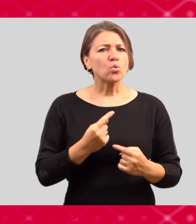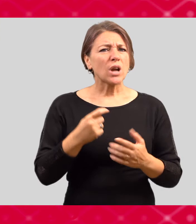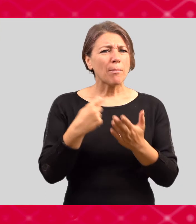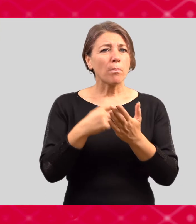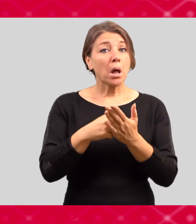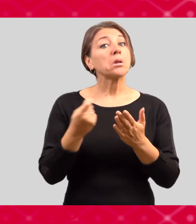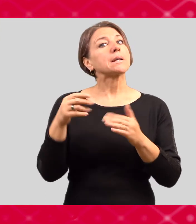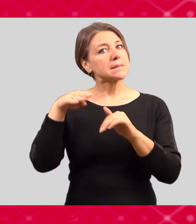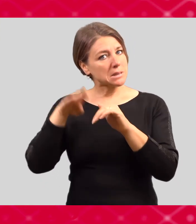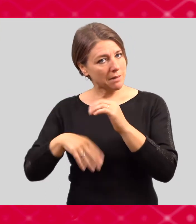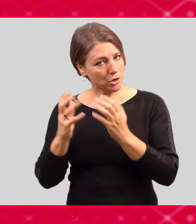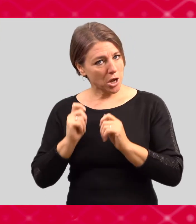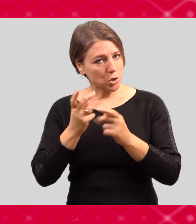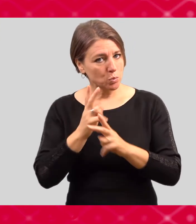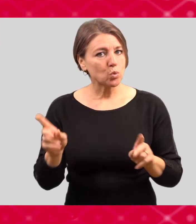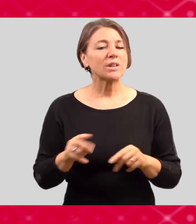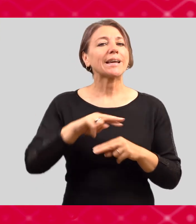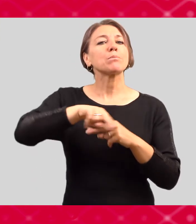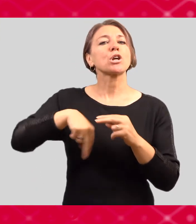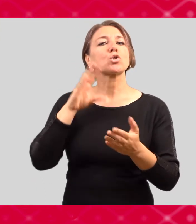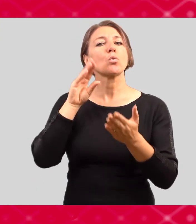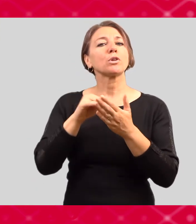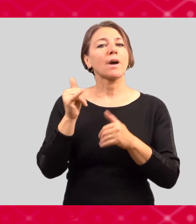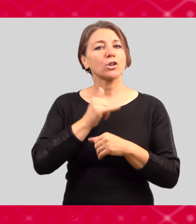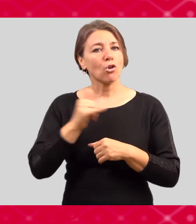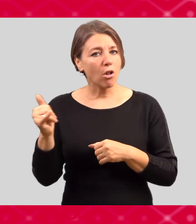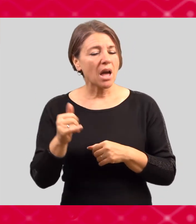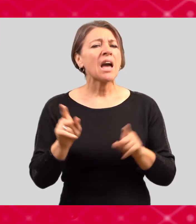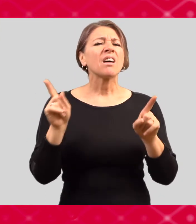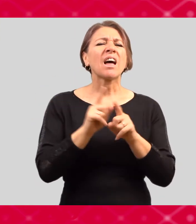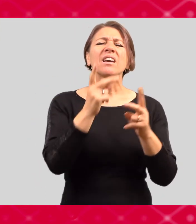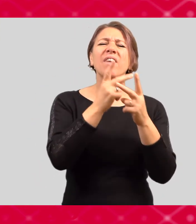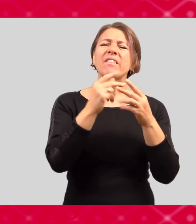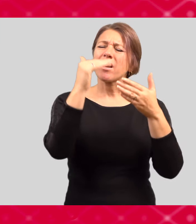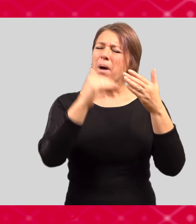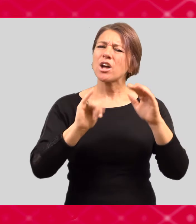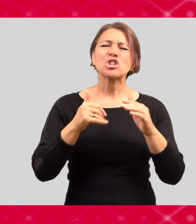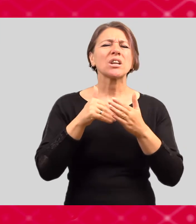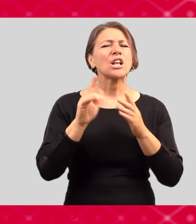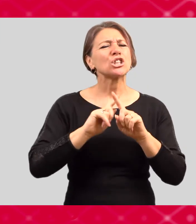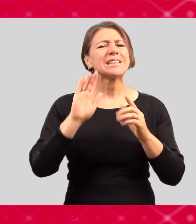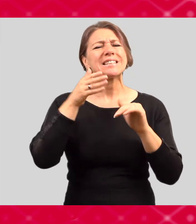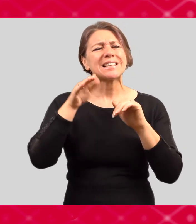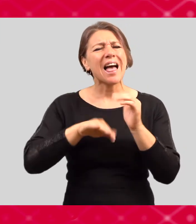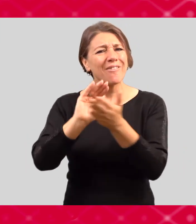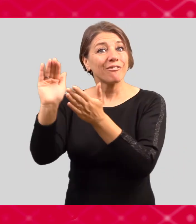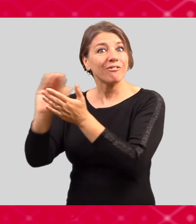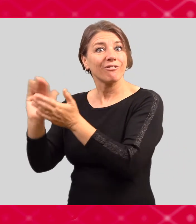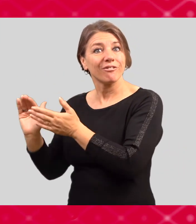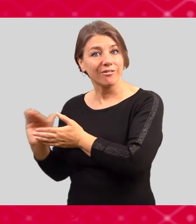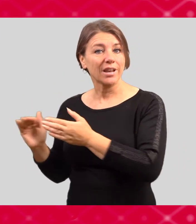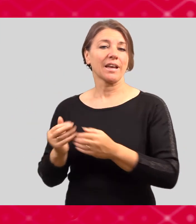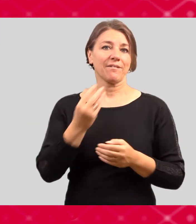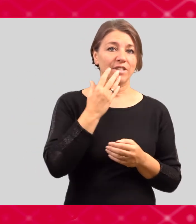mohou si požádat o přednostní ubytování na koleji a na webových stránkách máme uvedeny další slevy a výhody, které jsou